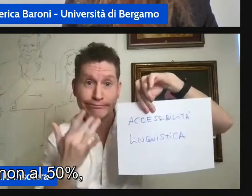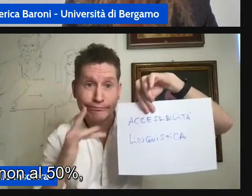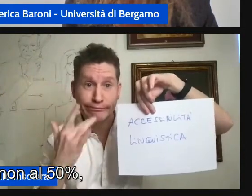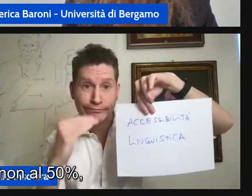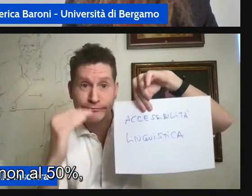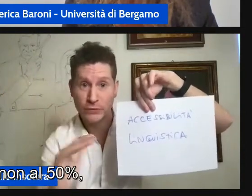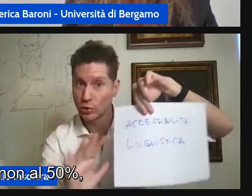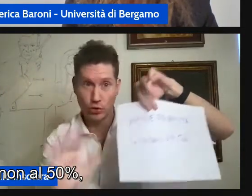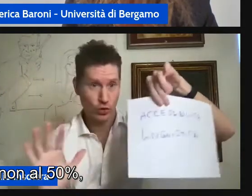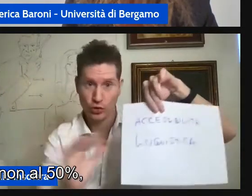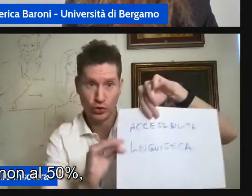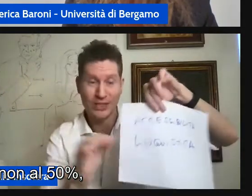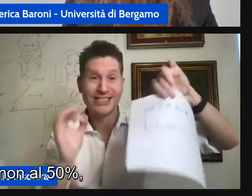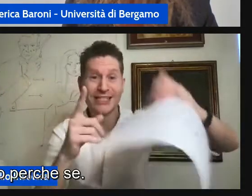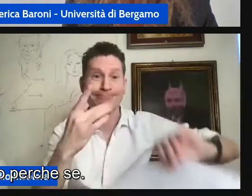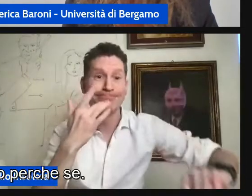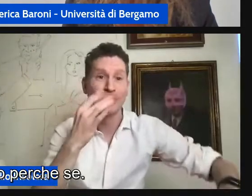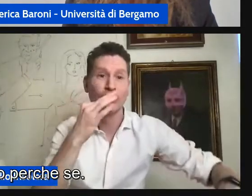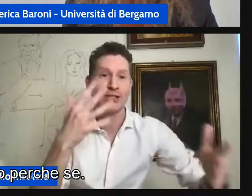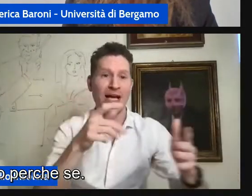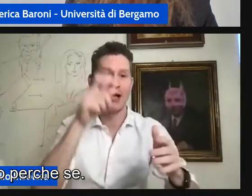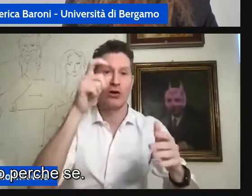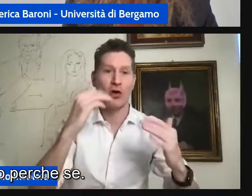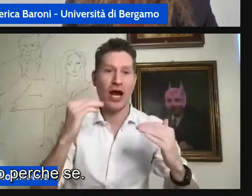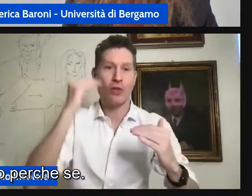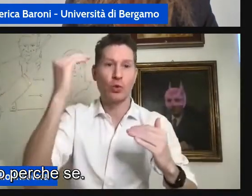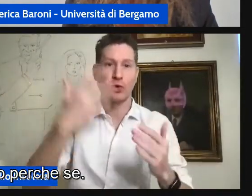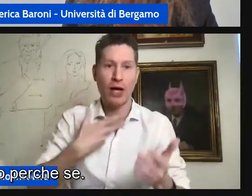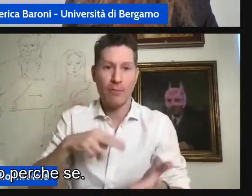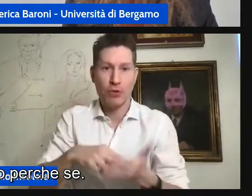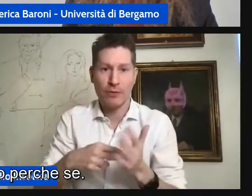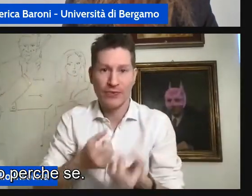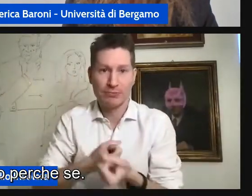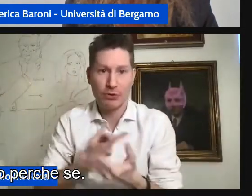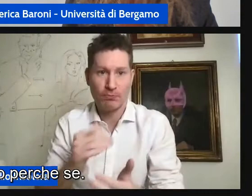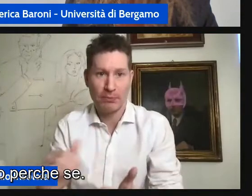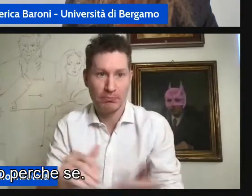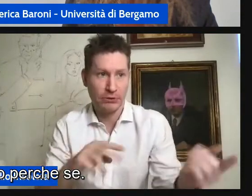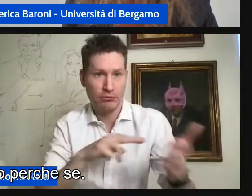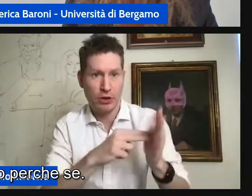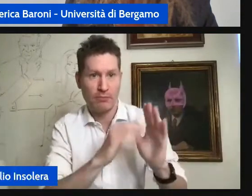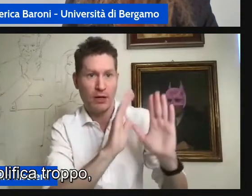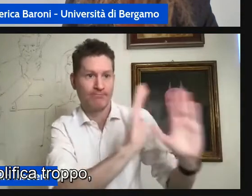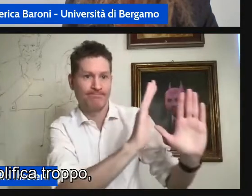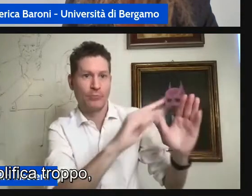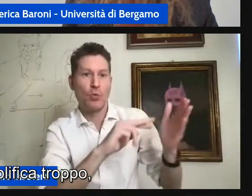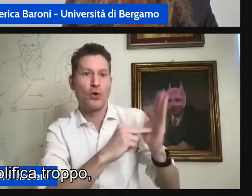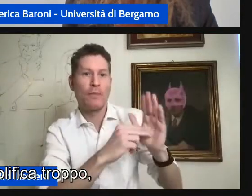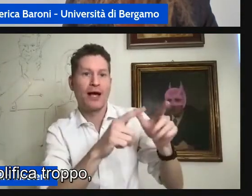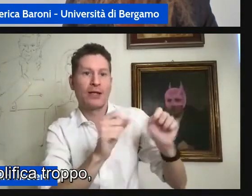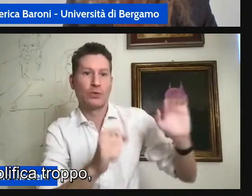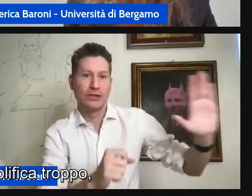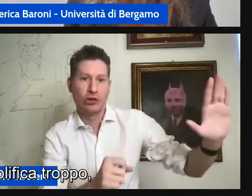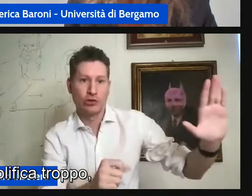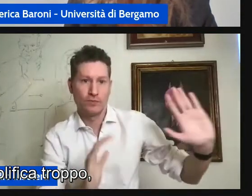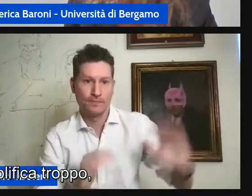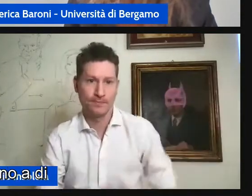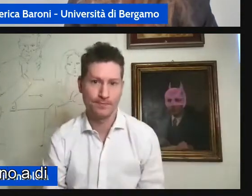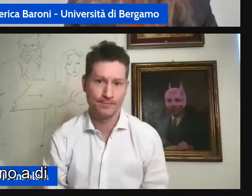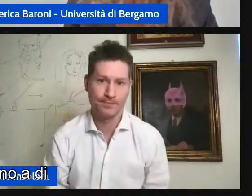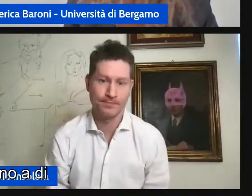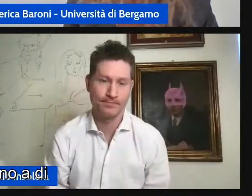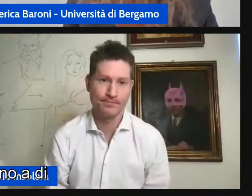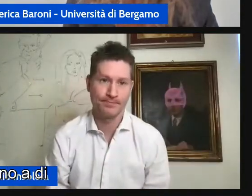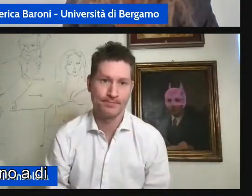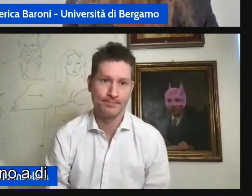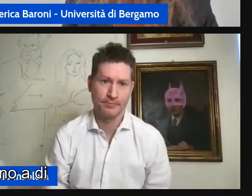cento per cento non al cinquanta per cento semplificando poi tutto perché se si danno se si semplifica troppo